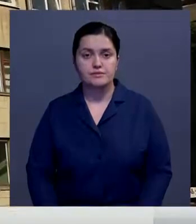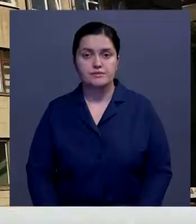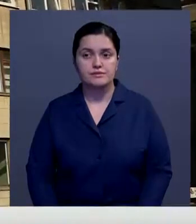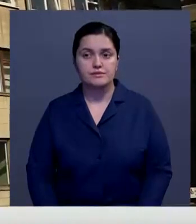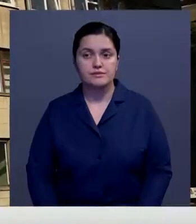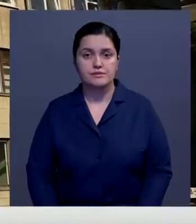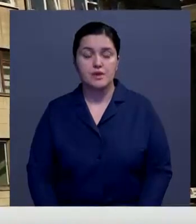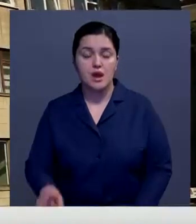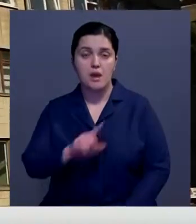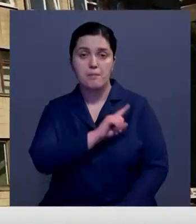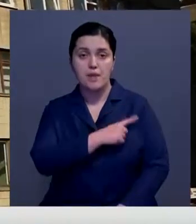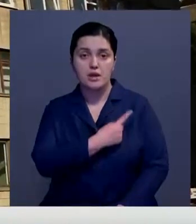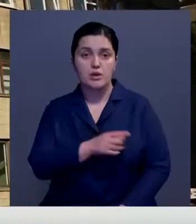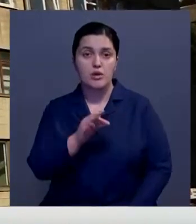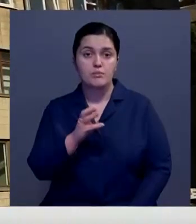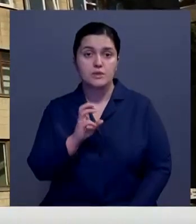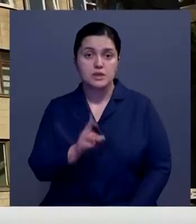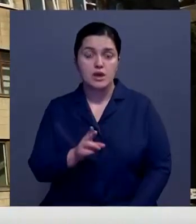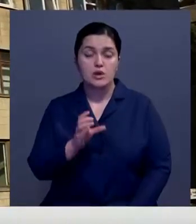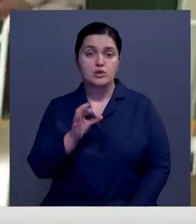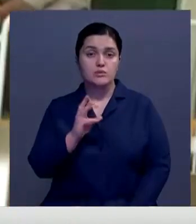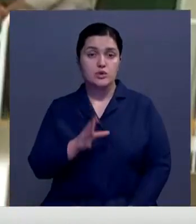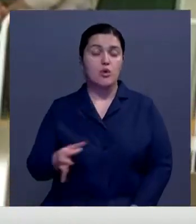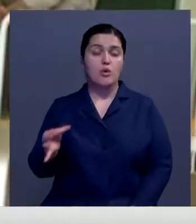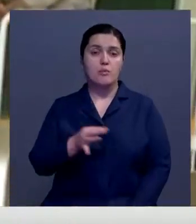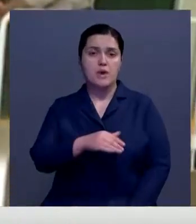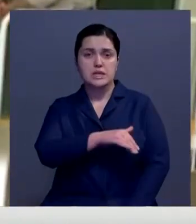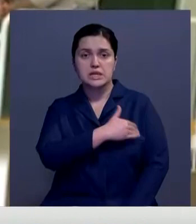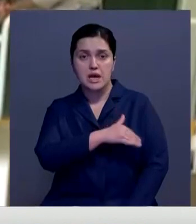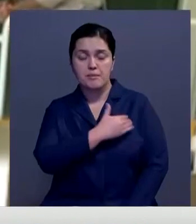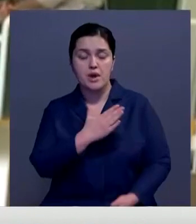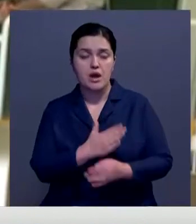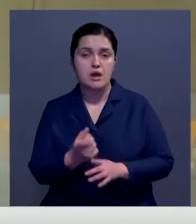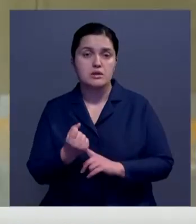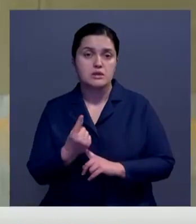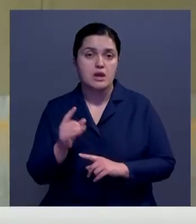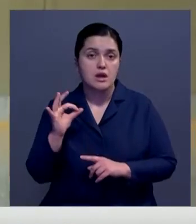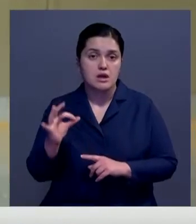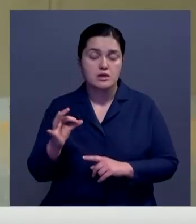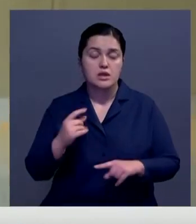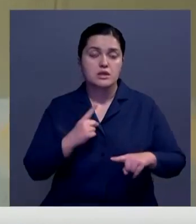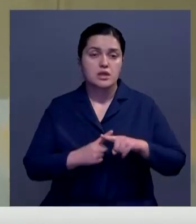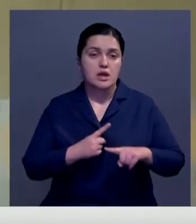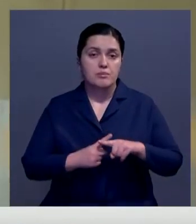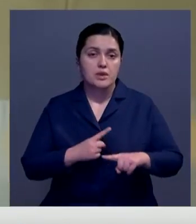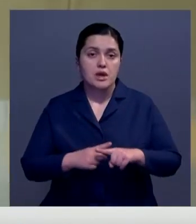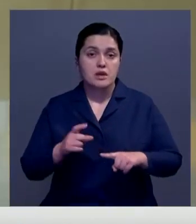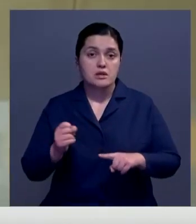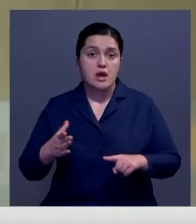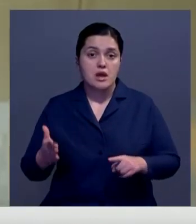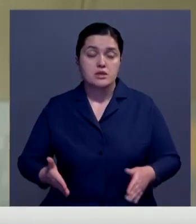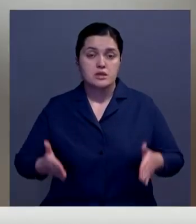Это больница в Сумской области. Температура в здании едва достигает 11 градусов тепла. Из-за чего на стенах